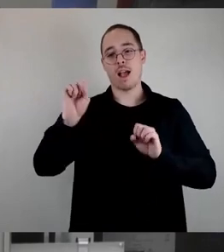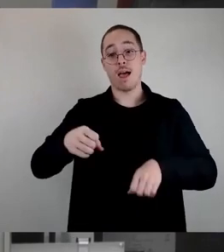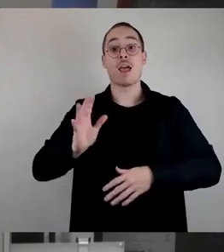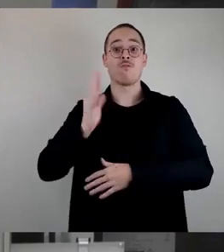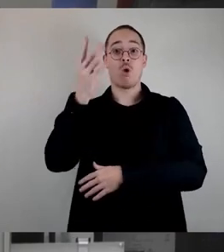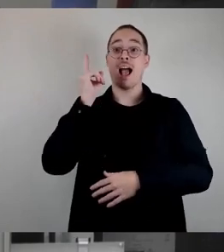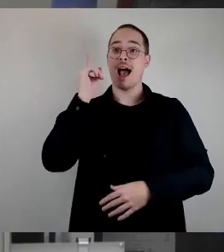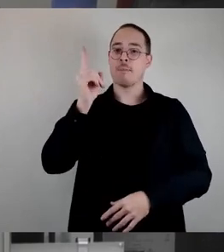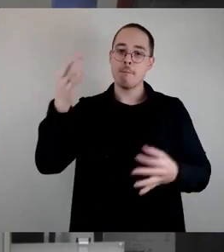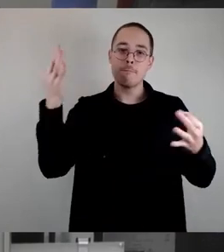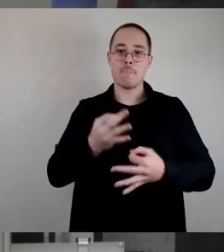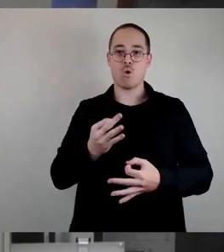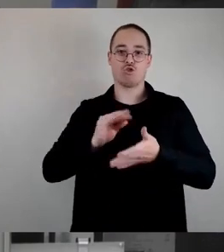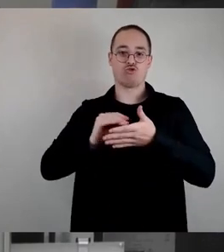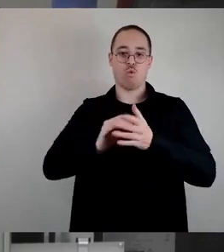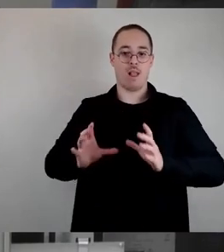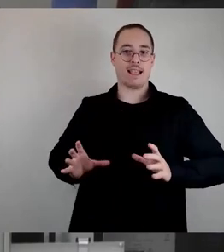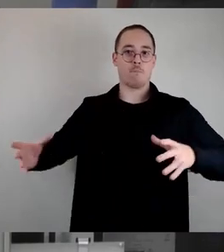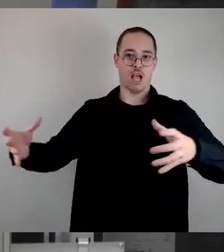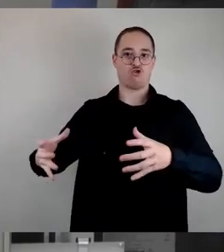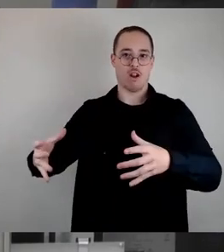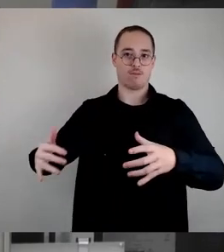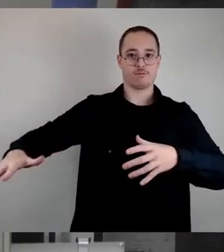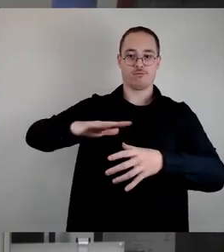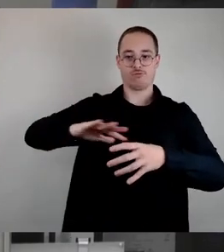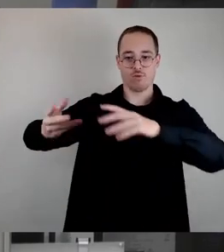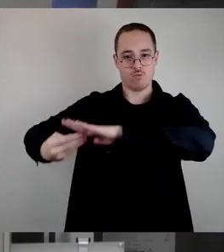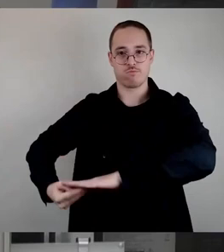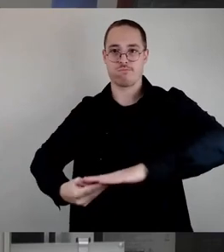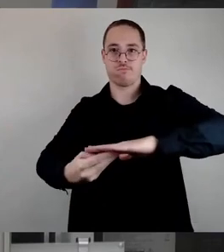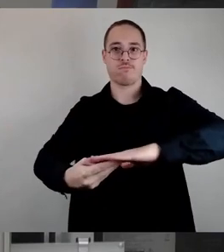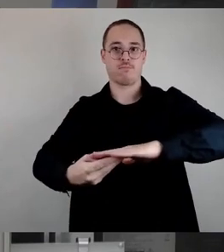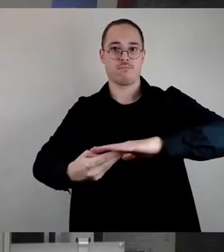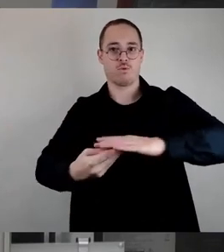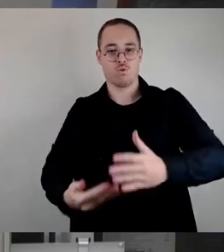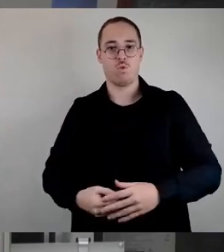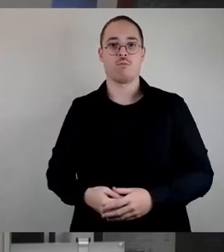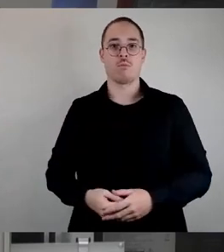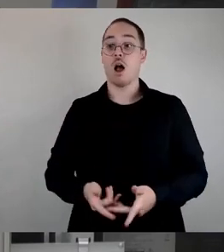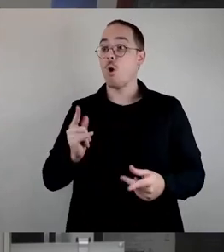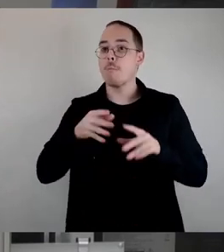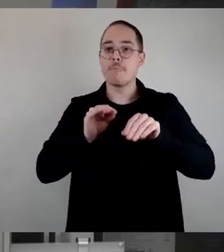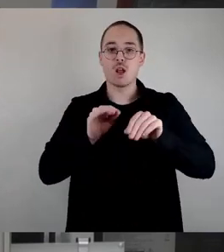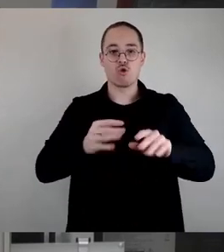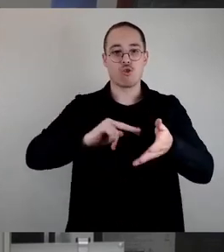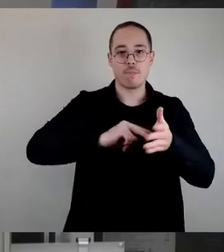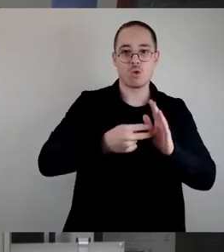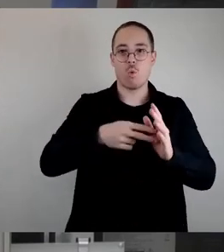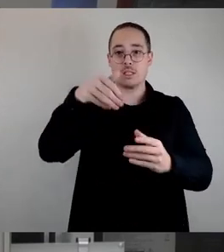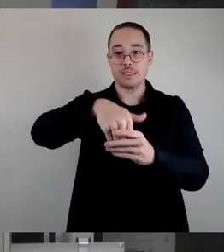Herzblut in der Sache steckt und weiß, welche nötigen pädagogischen Methoden und Inhalte sie in den Unterricht bringt. Und werdende,